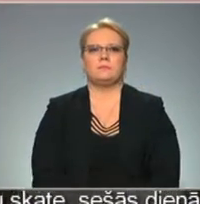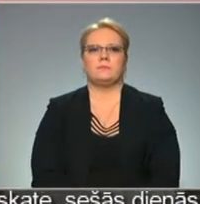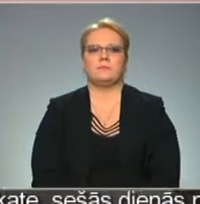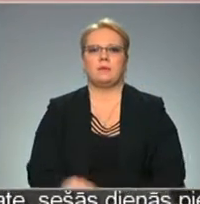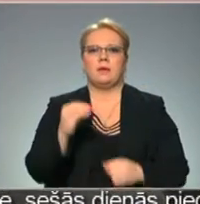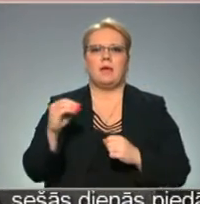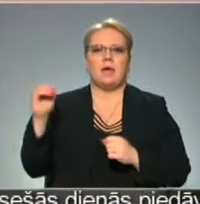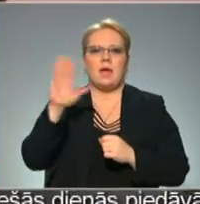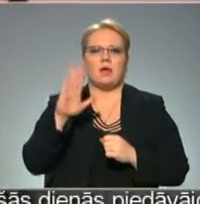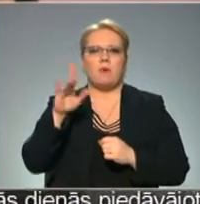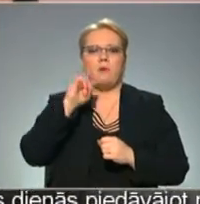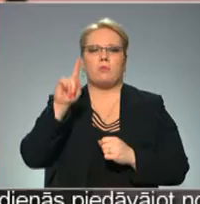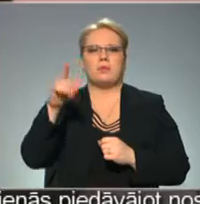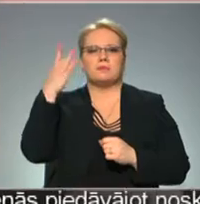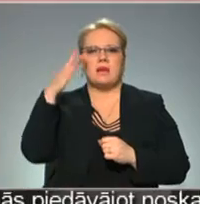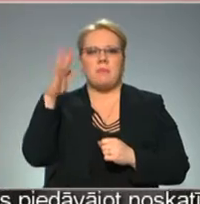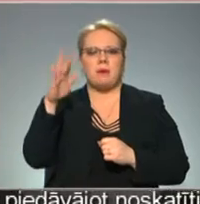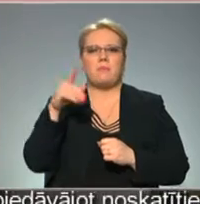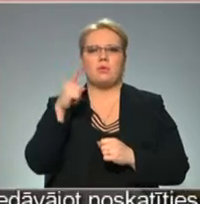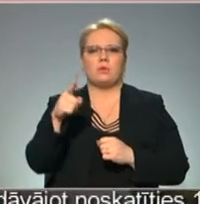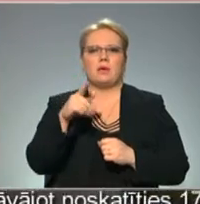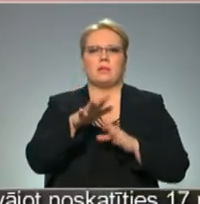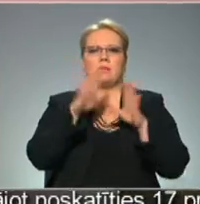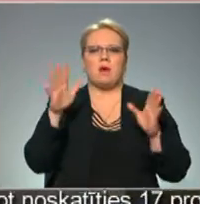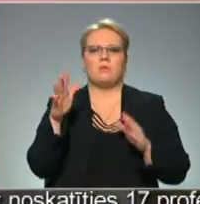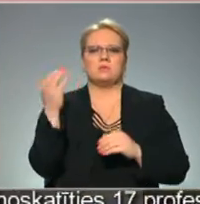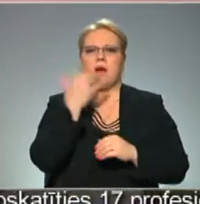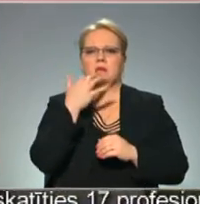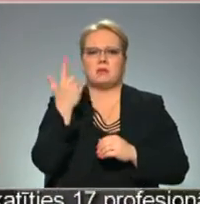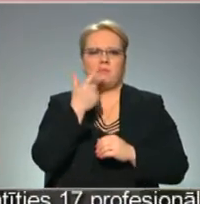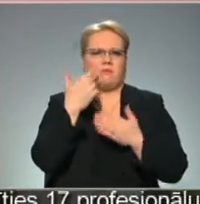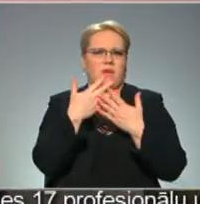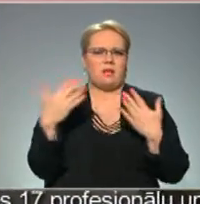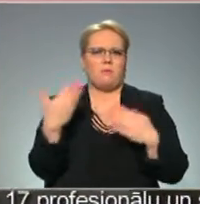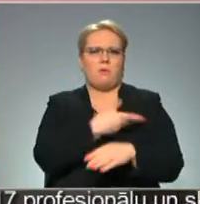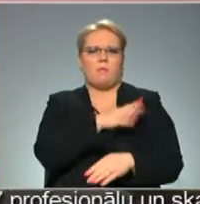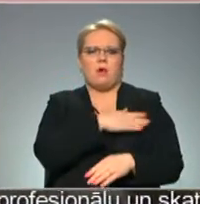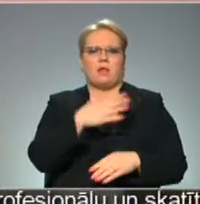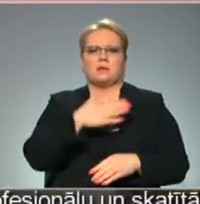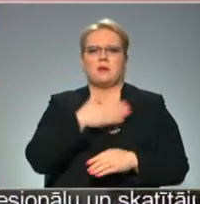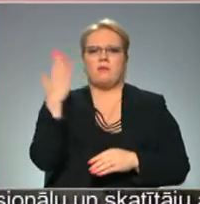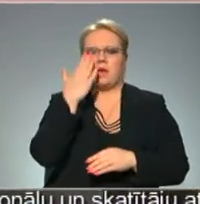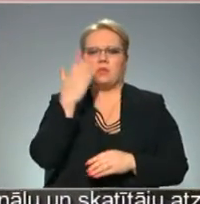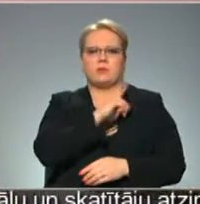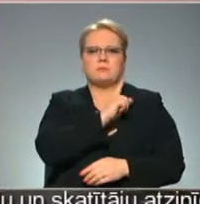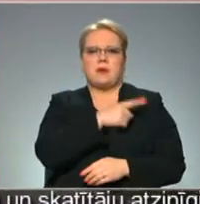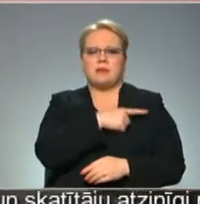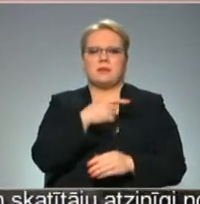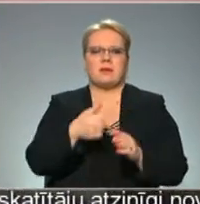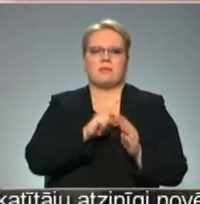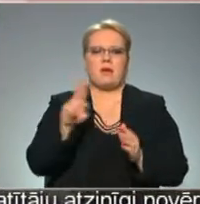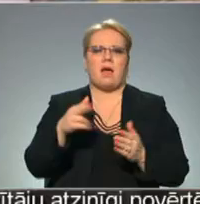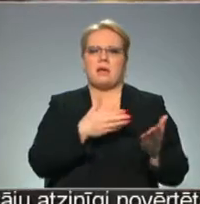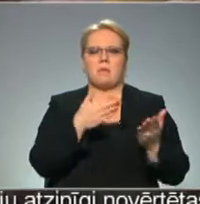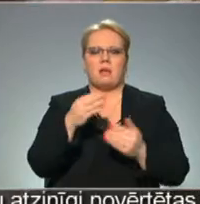Eiropa, protams, arī Amerika, bet tur pašlaik ir tik daudz ārzemju filmu. Polija ar savu kīno ir spēcīgāka nekā jebkad, bet